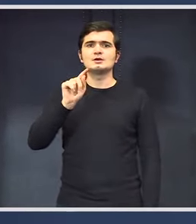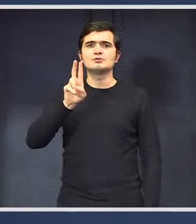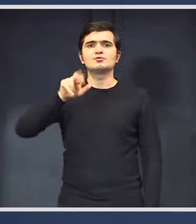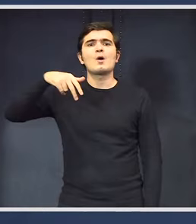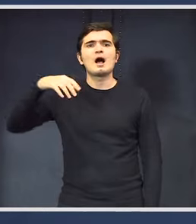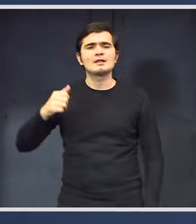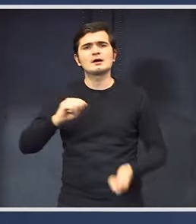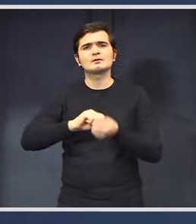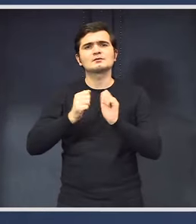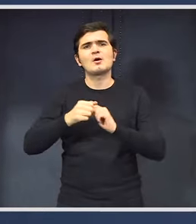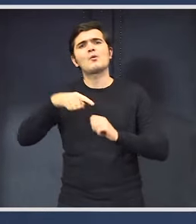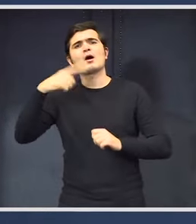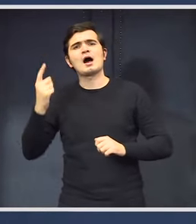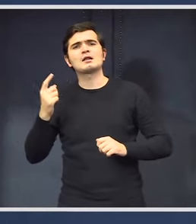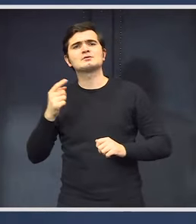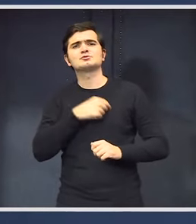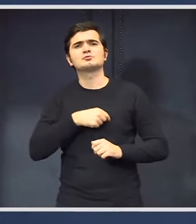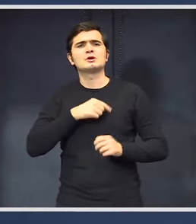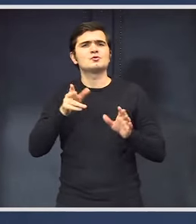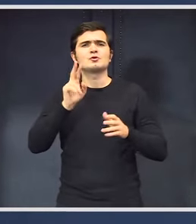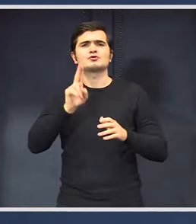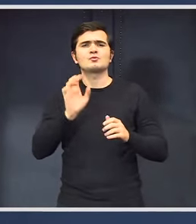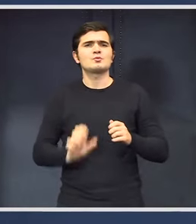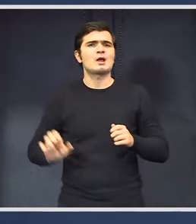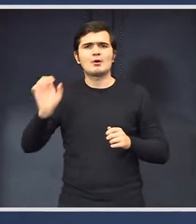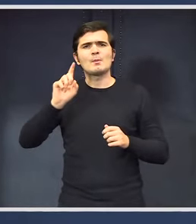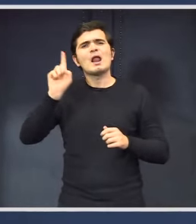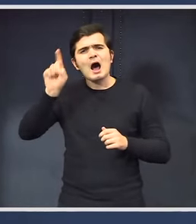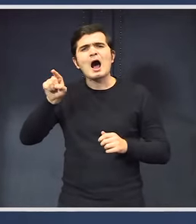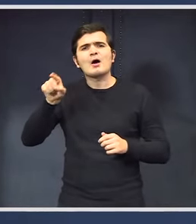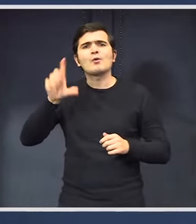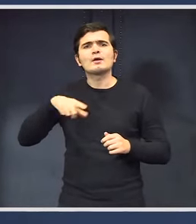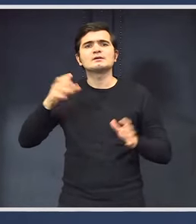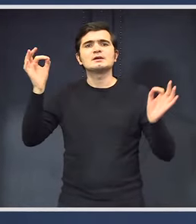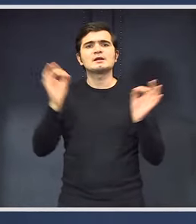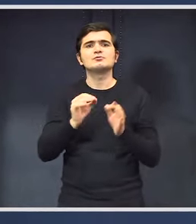stat al Uniunii Europene, precum și elevii, au reducere de 50%,